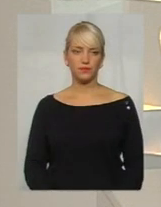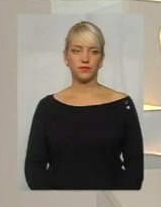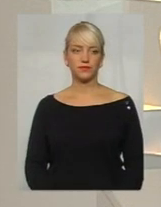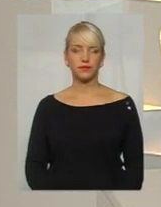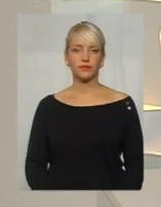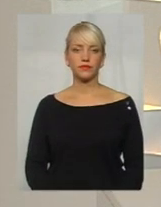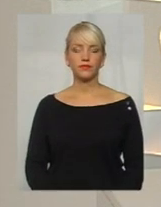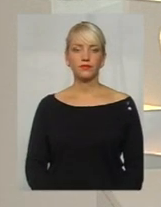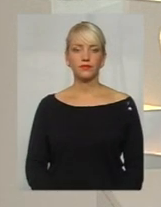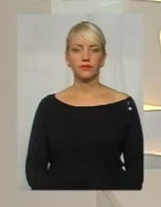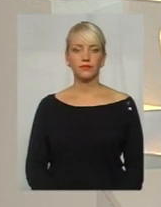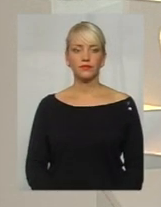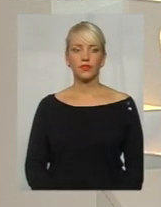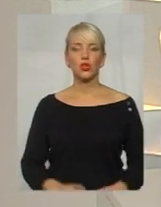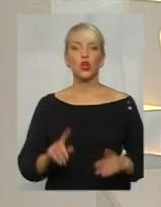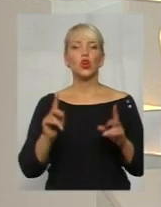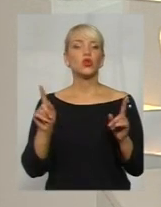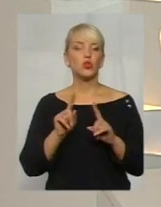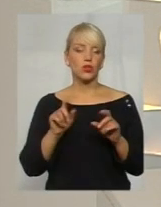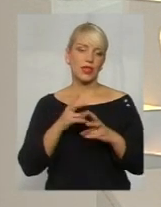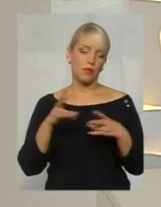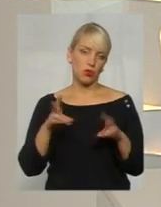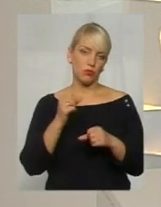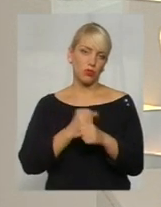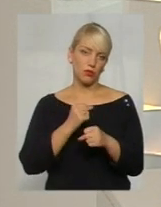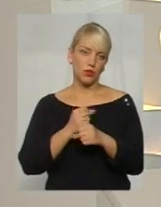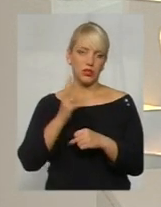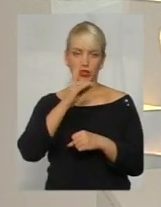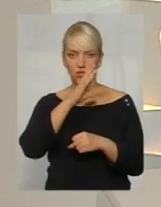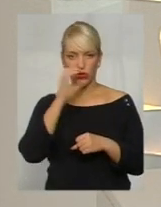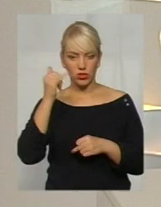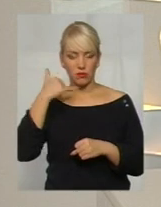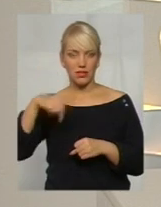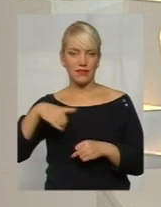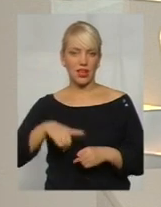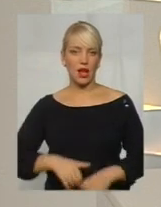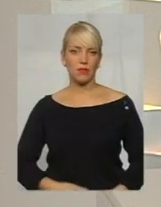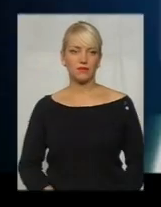зробимо висновки, чого не потрібно робити з нічними дзвінками. Прошу.